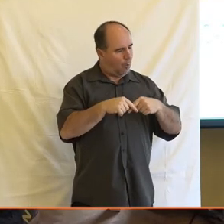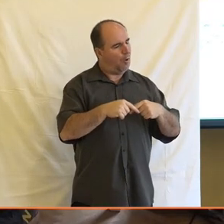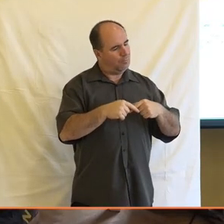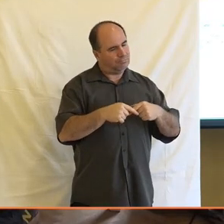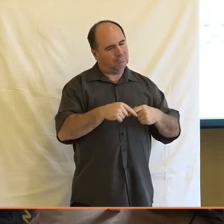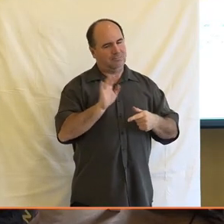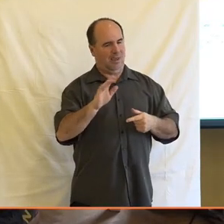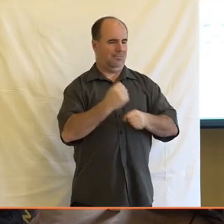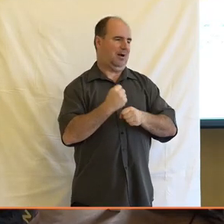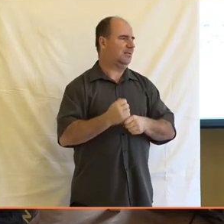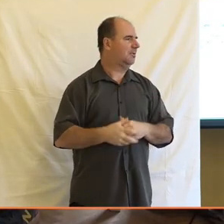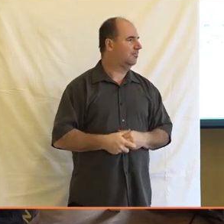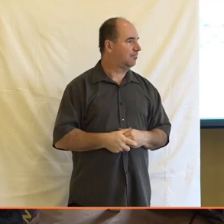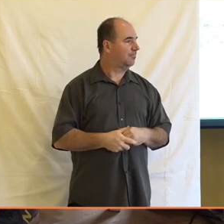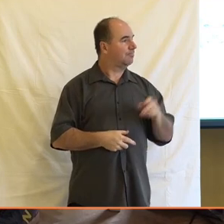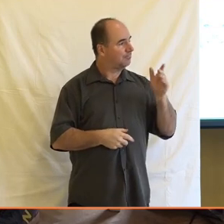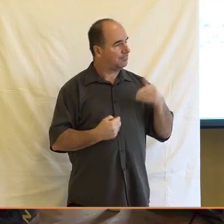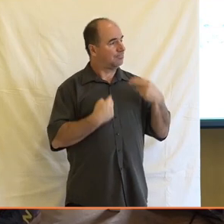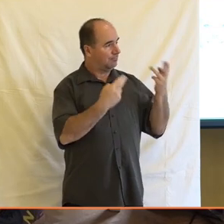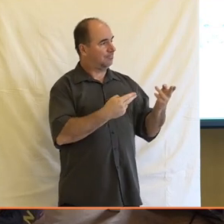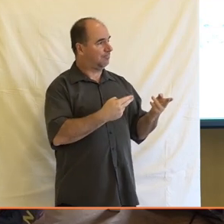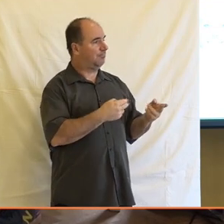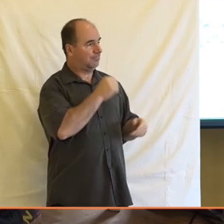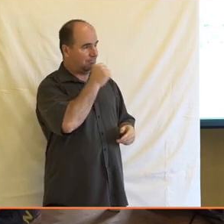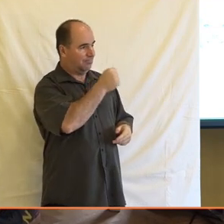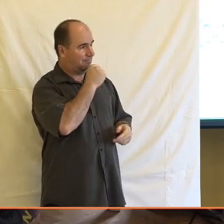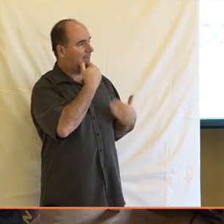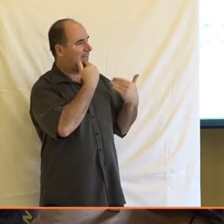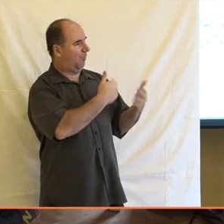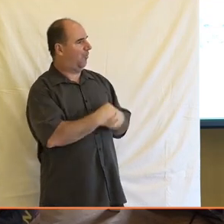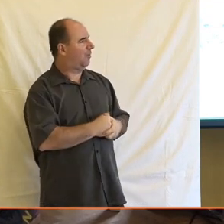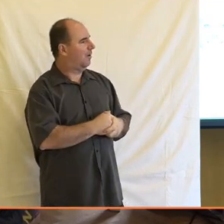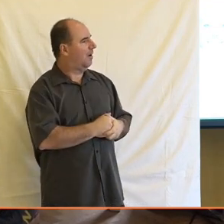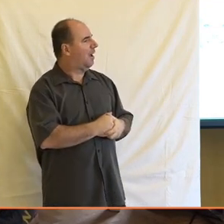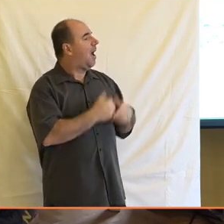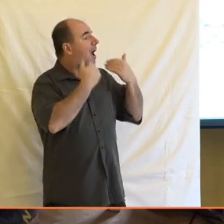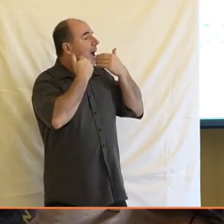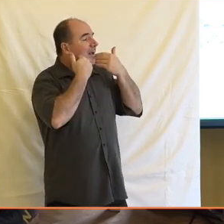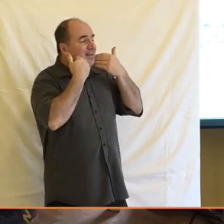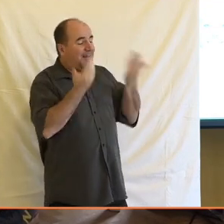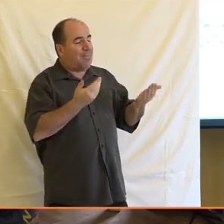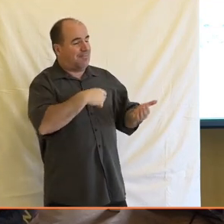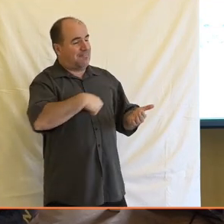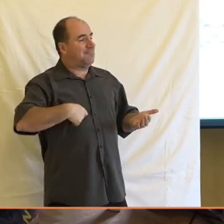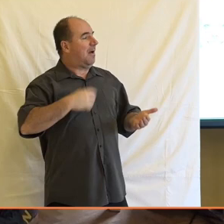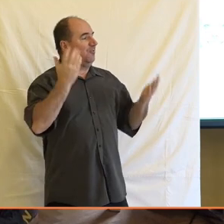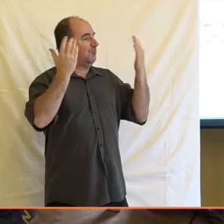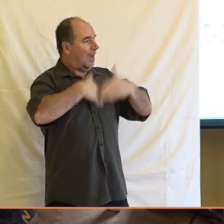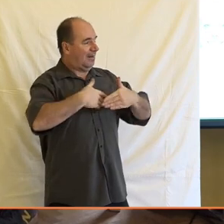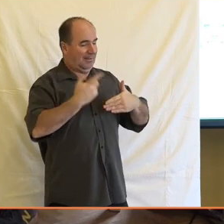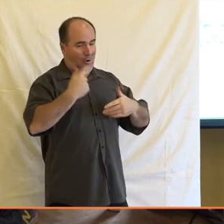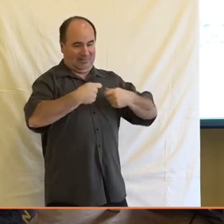Tak děkuji. Já teda rovnou navážu, protože tady by už není pan Černý, a ty jsi tady, Honzo, jako jediný živý exemplář